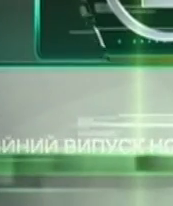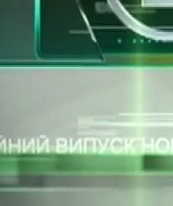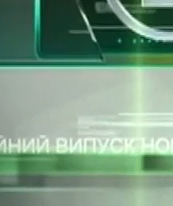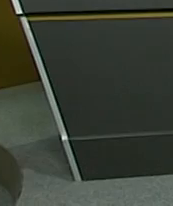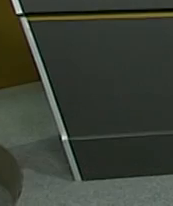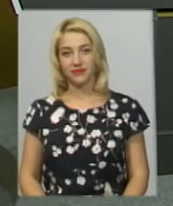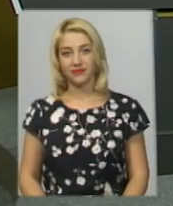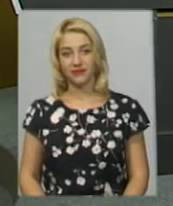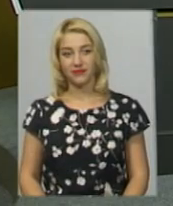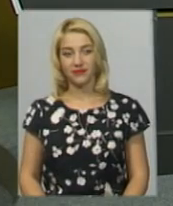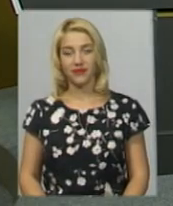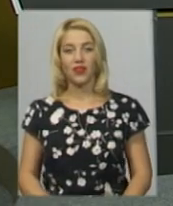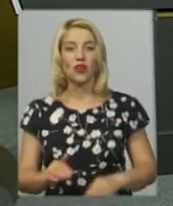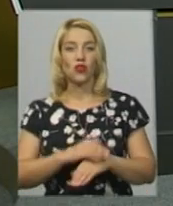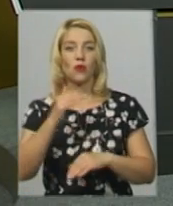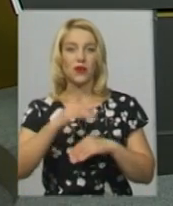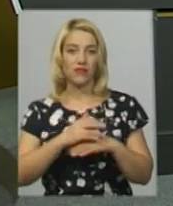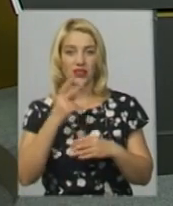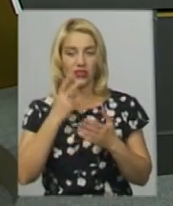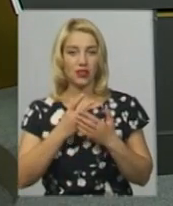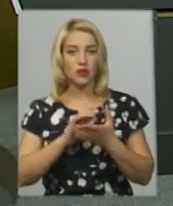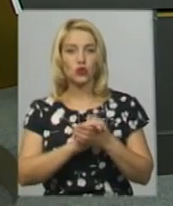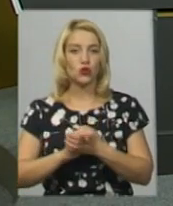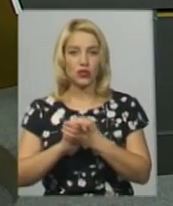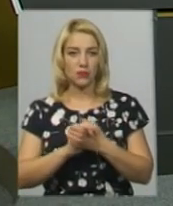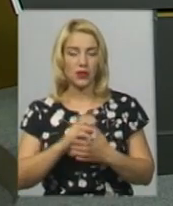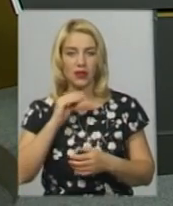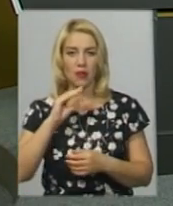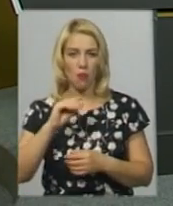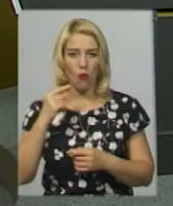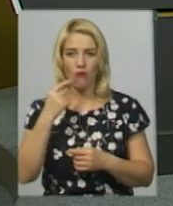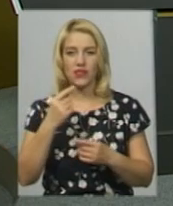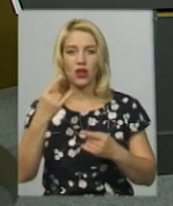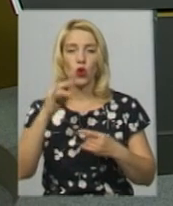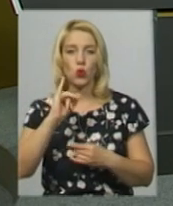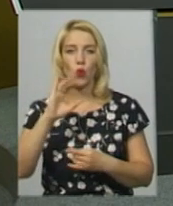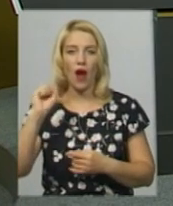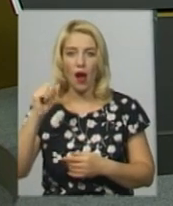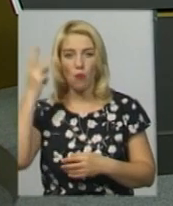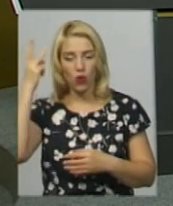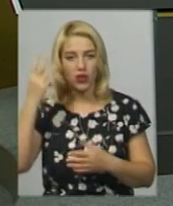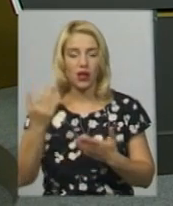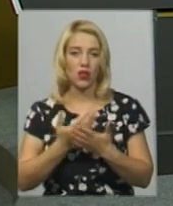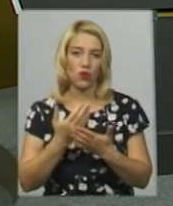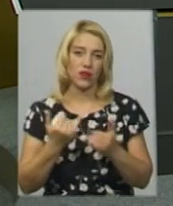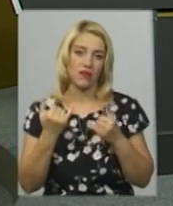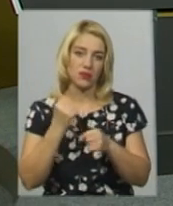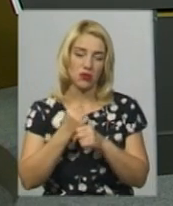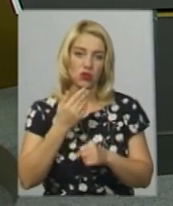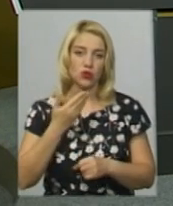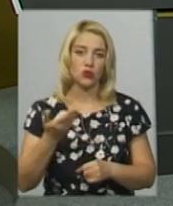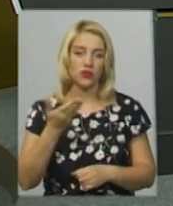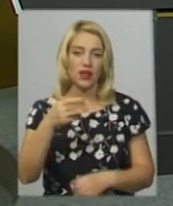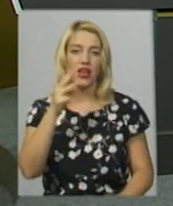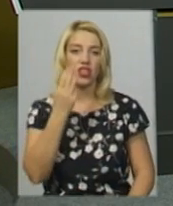Музика Доброго вечора, в ефірі Суспільного мовника ЮАП «Ділля» новини. У студії для вас працюють ведуча Катерина Шевчук, на жест в